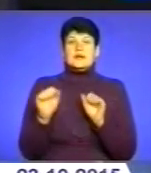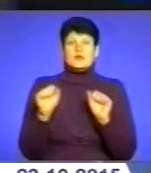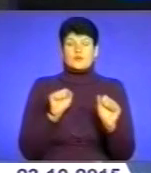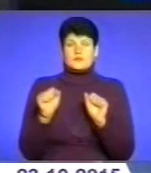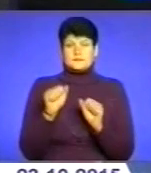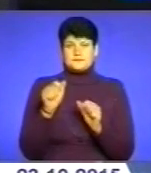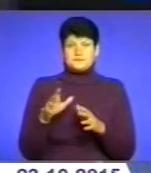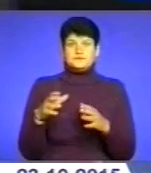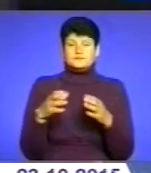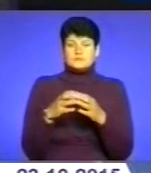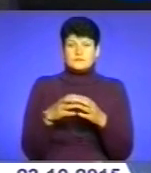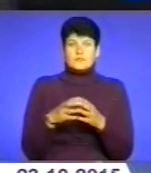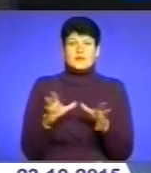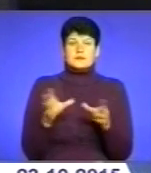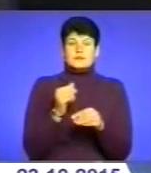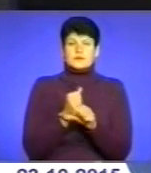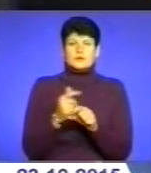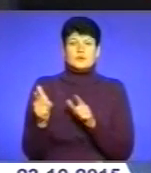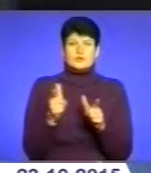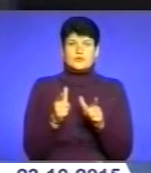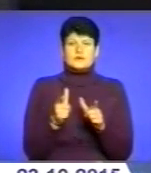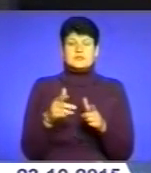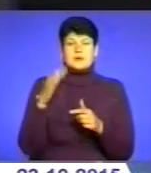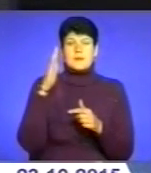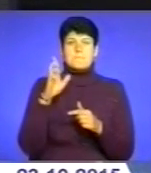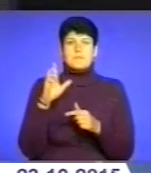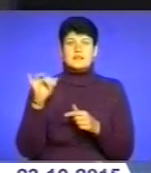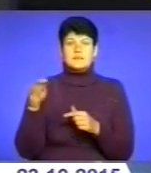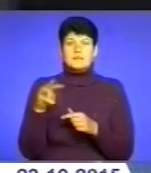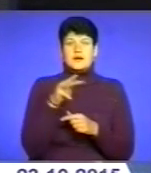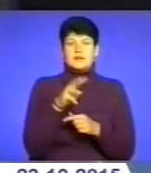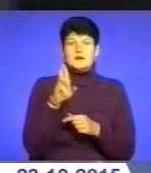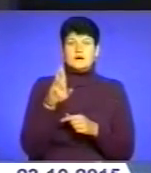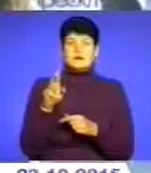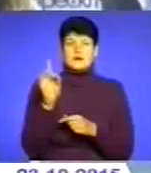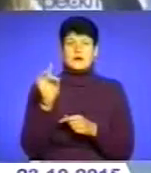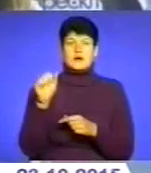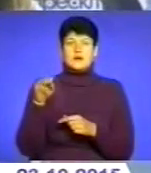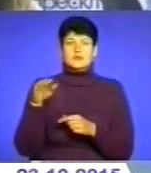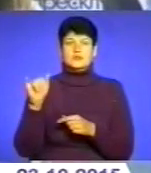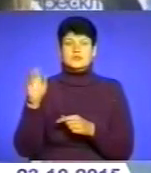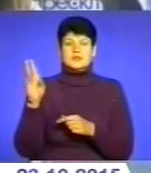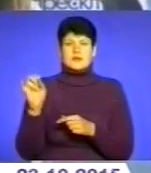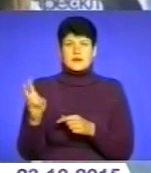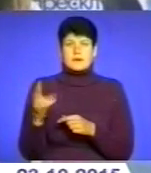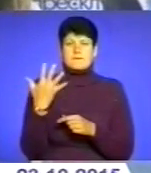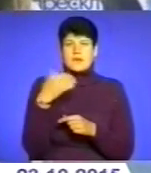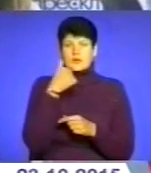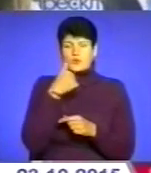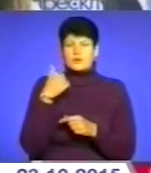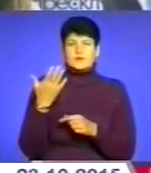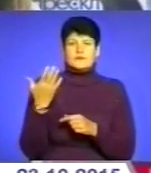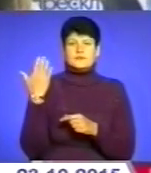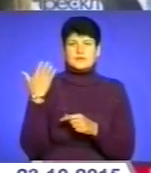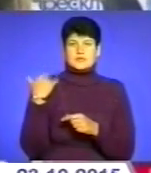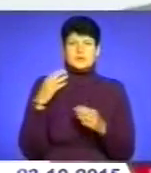Співпрацювати готові з представником Всеукраїнської об'єднання «Батьківщина» Михайлом Ратушняком. П'ять років тому Михайло Ратушняк